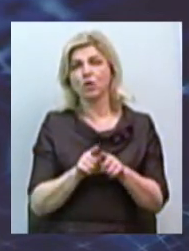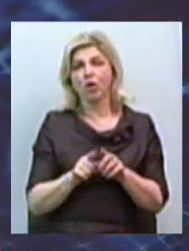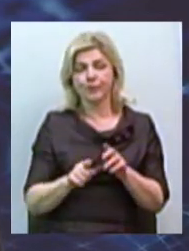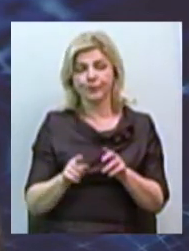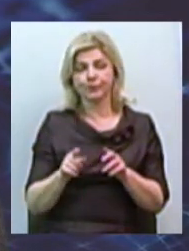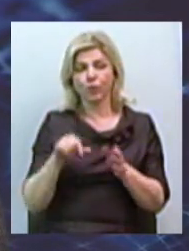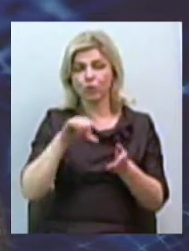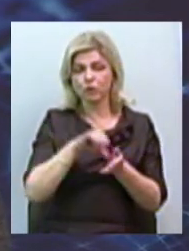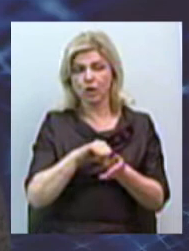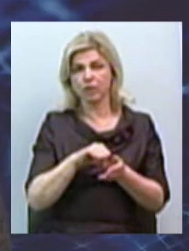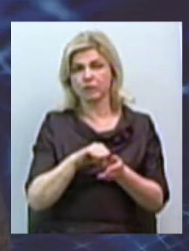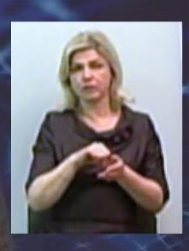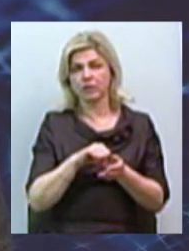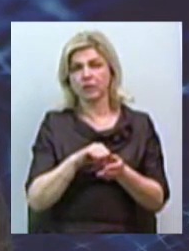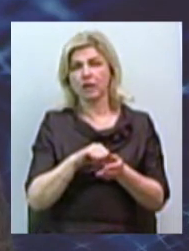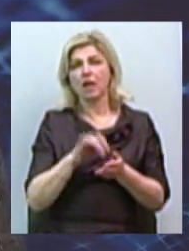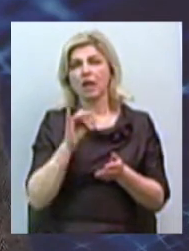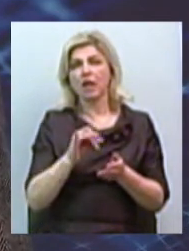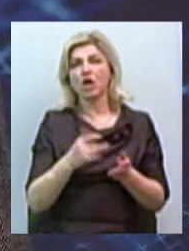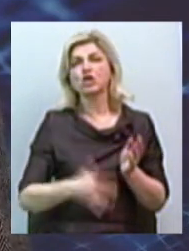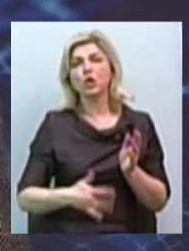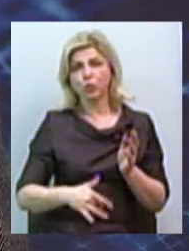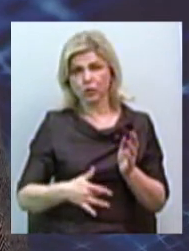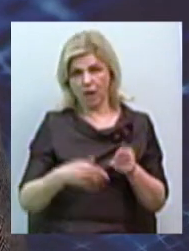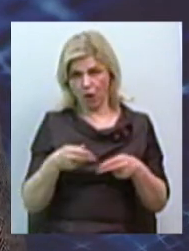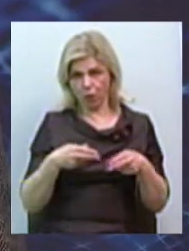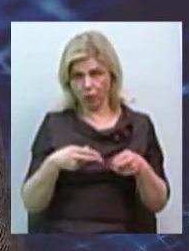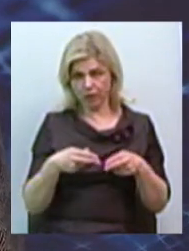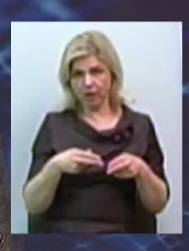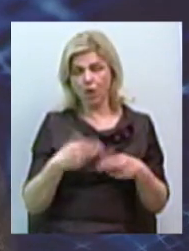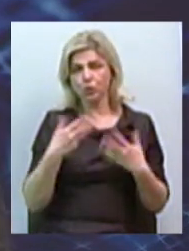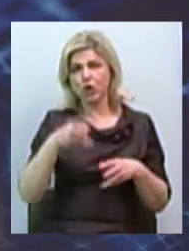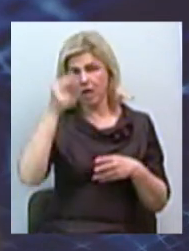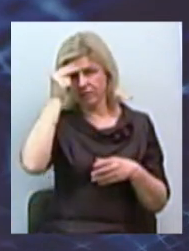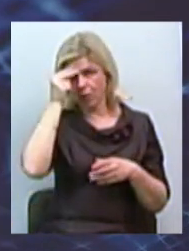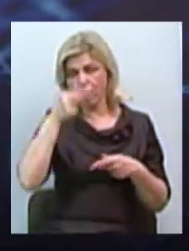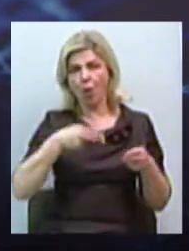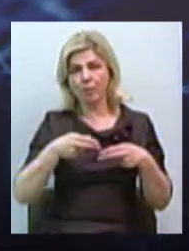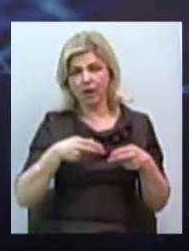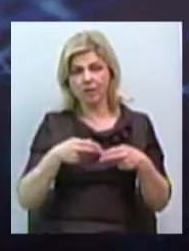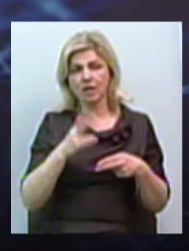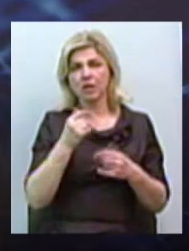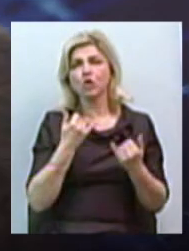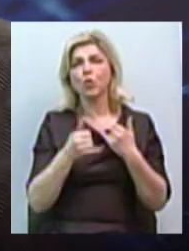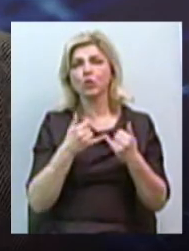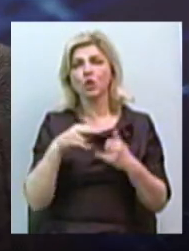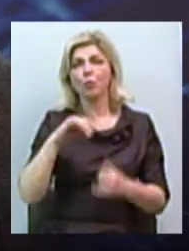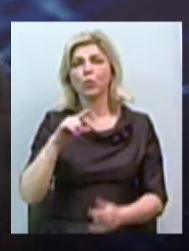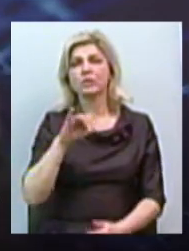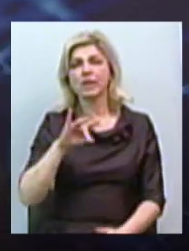сильно наши брюшные хирурги, которые освоили операции на желчном пузыре,